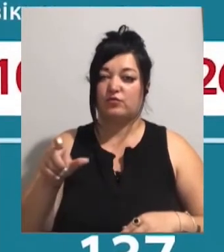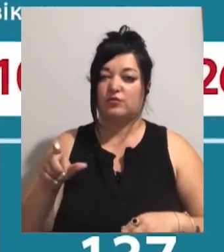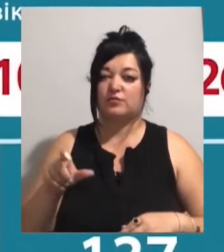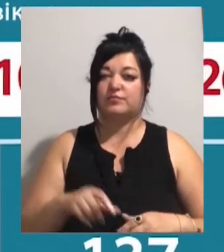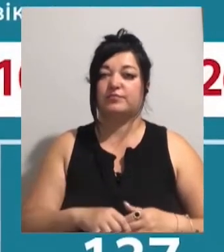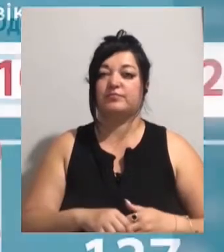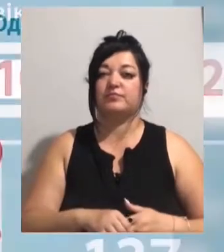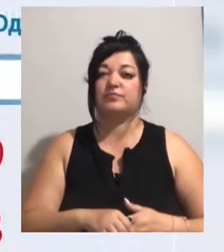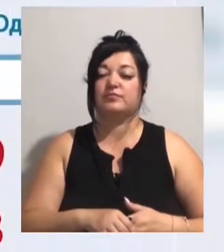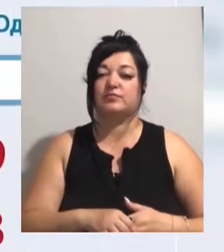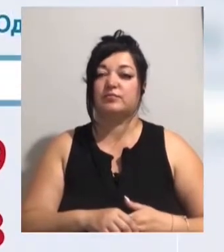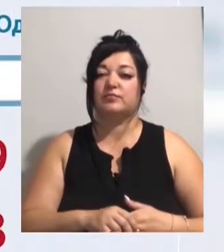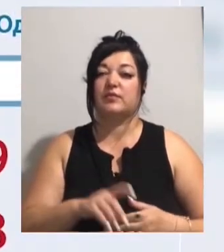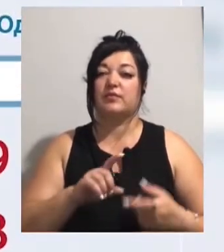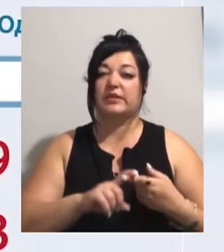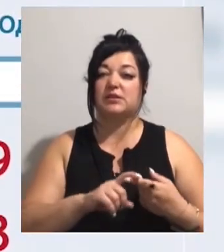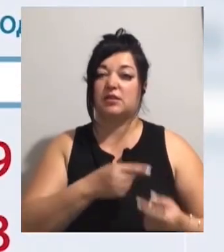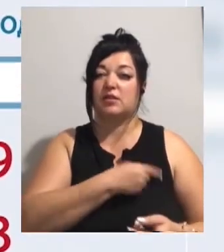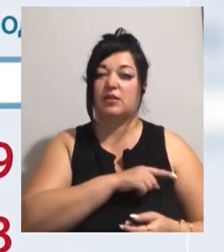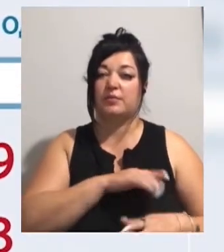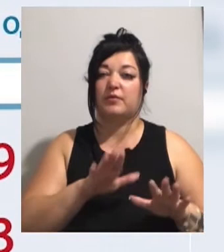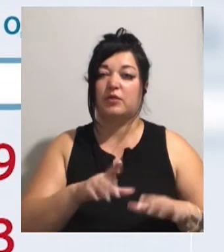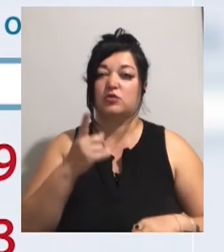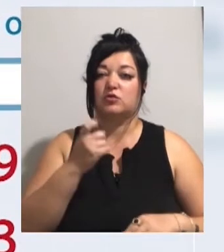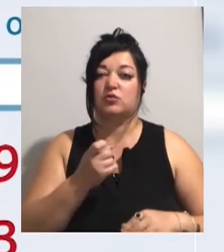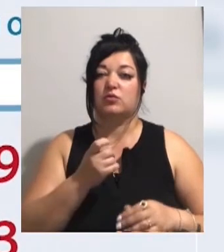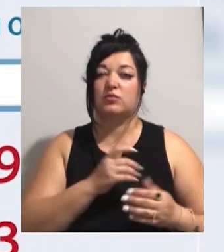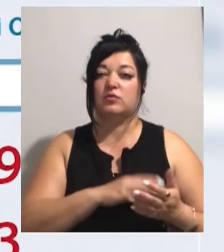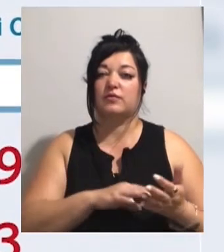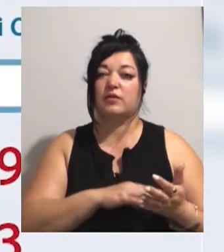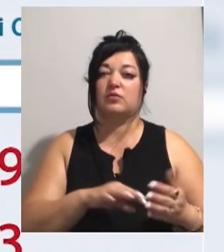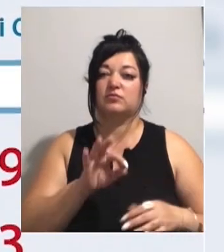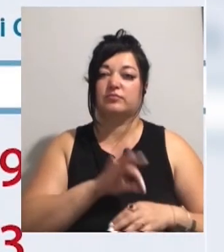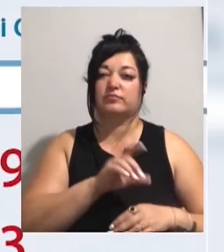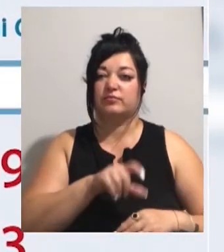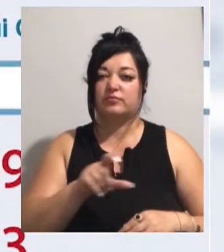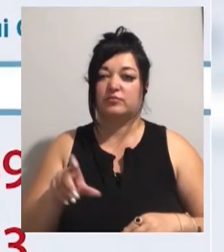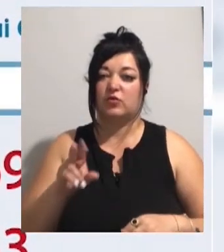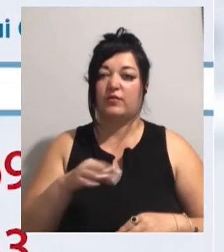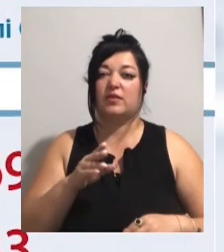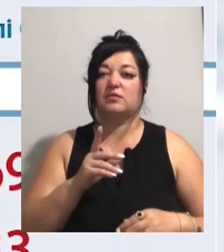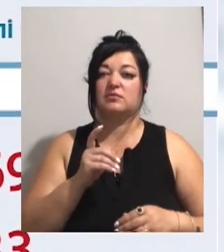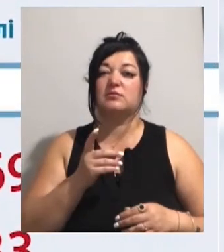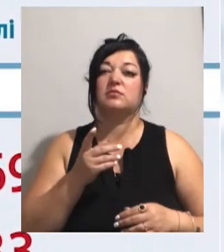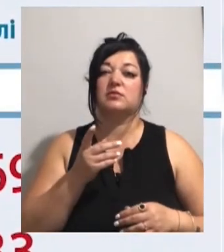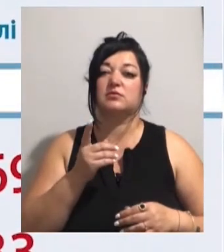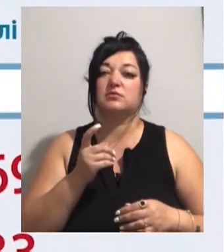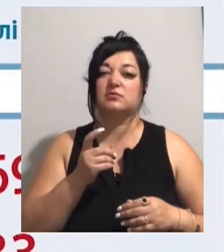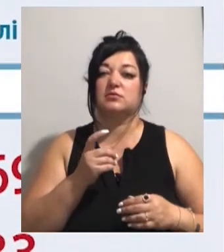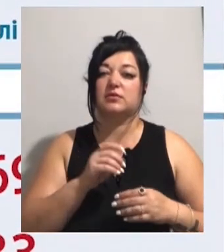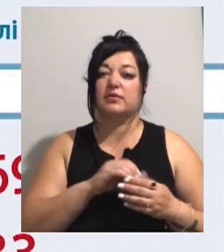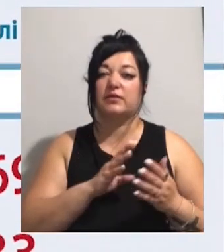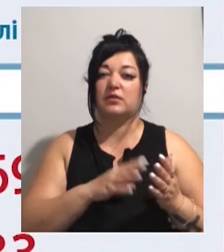міськради. Нині в інфекційній лікарні перебувають 190 пацієнтів з COVID-19. З них 143 у стані середньої тяжкості.